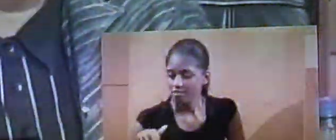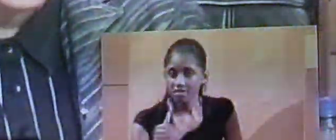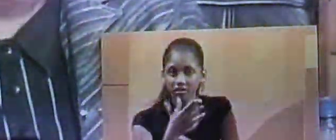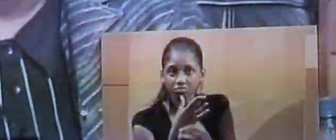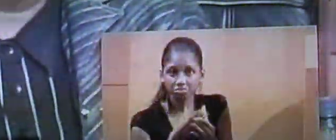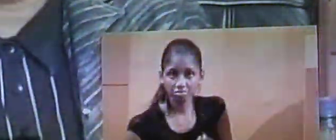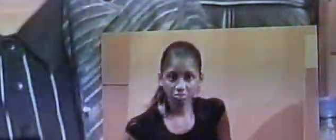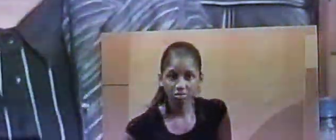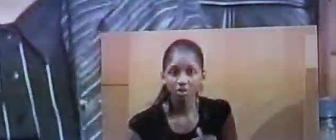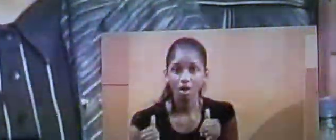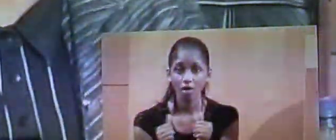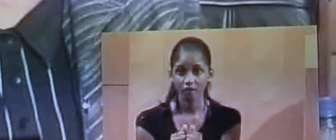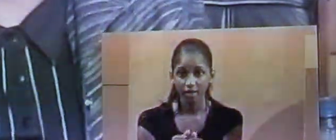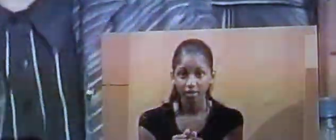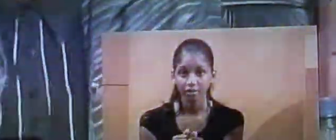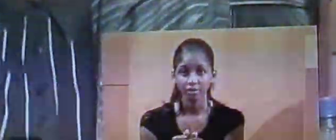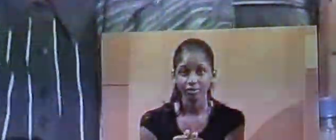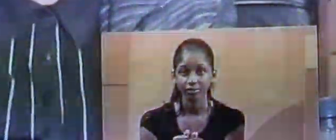avec